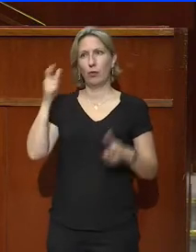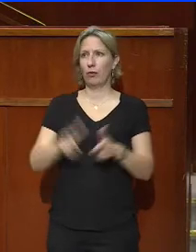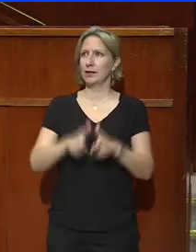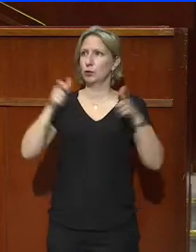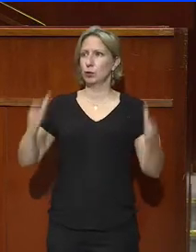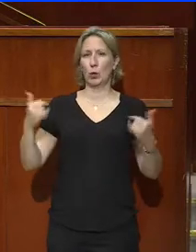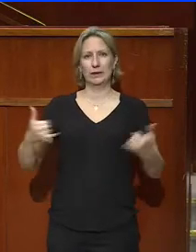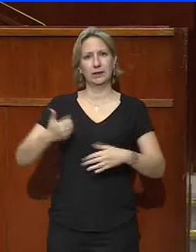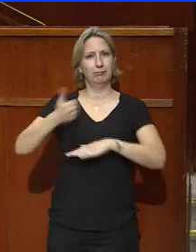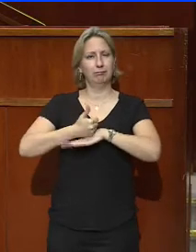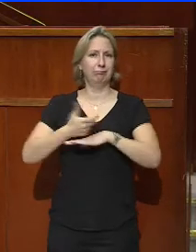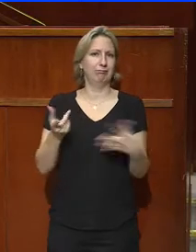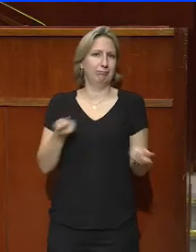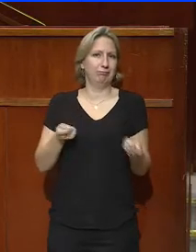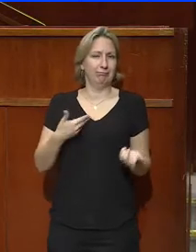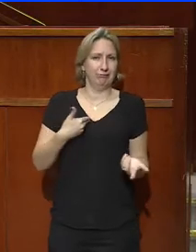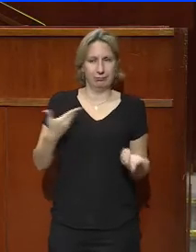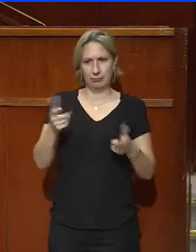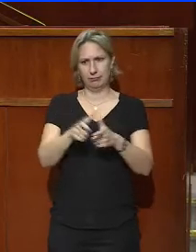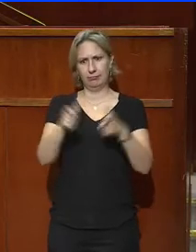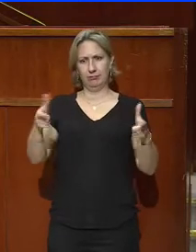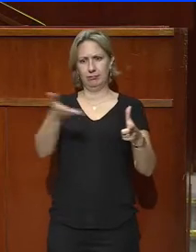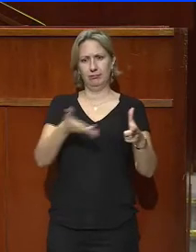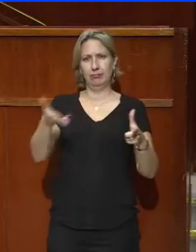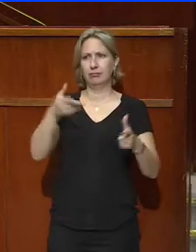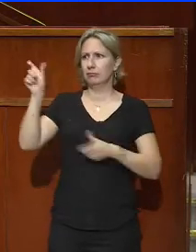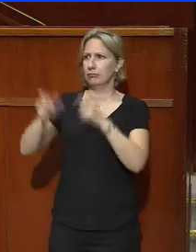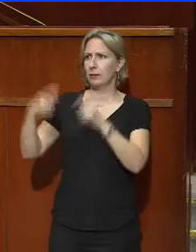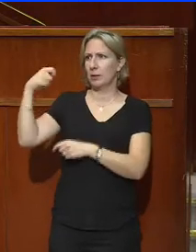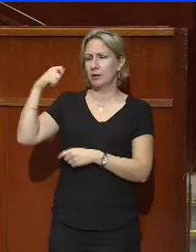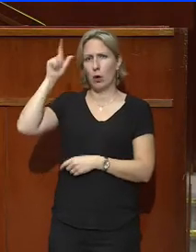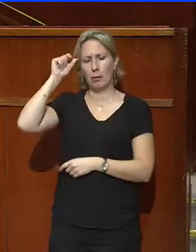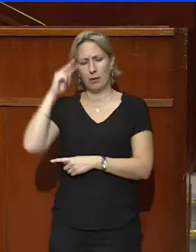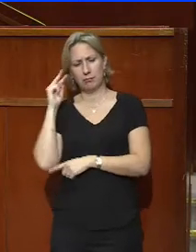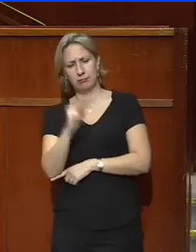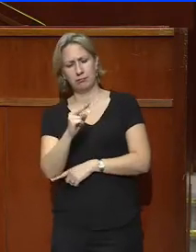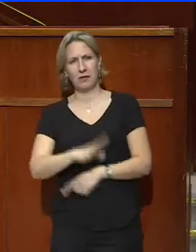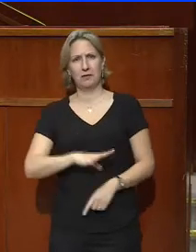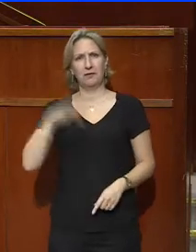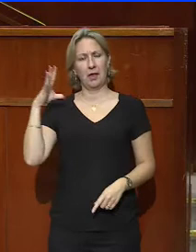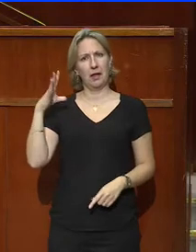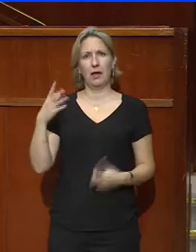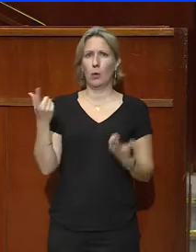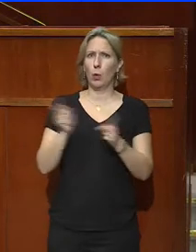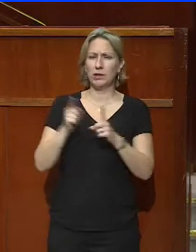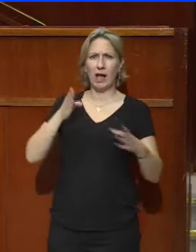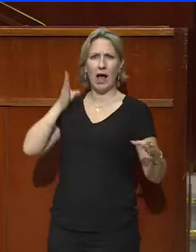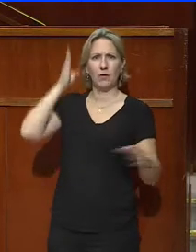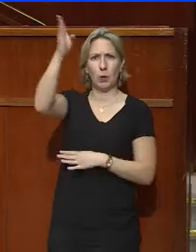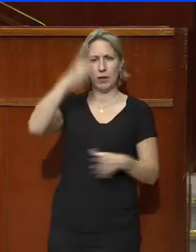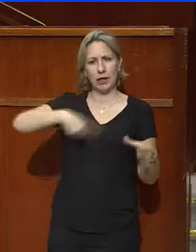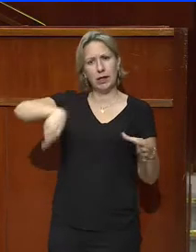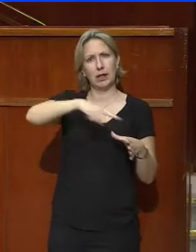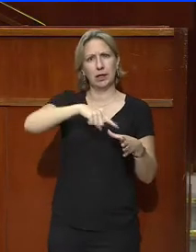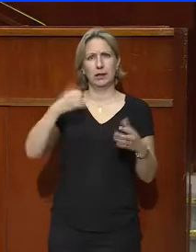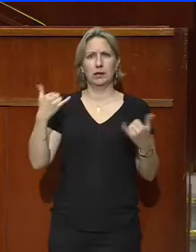que je préside, fier de la reconnaissance qu'il nous exprime, de l'avenir qu'il souhaite nous réserver.